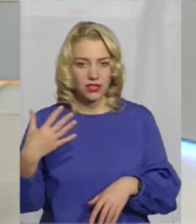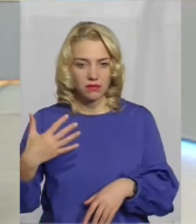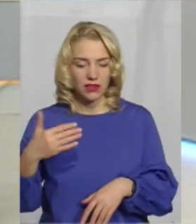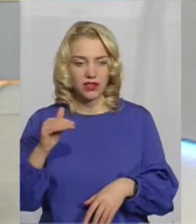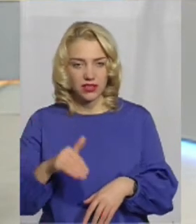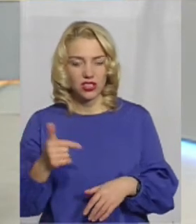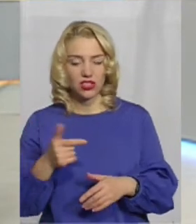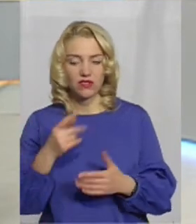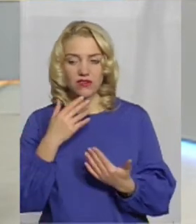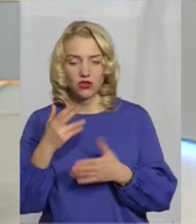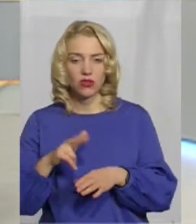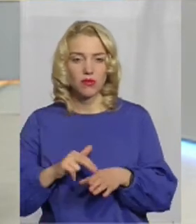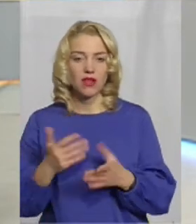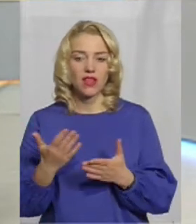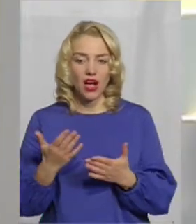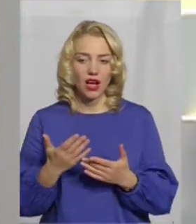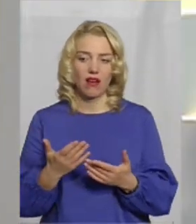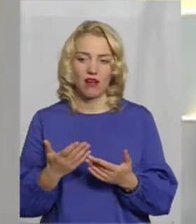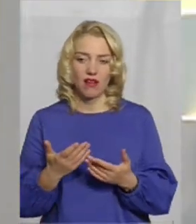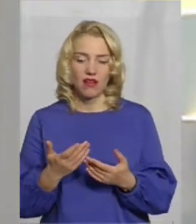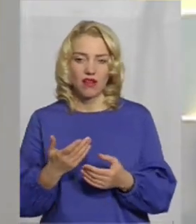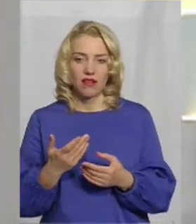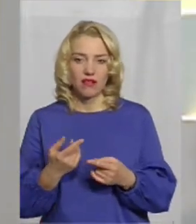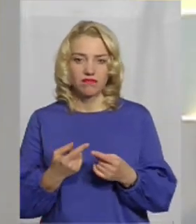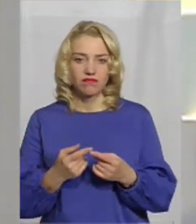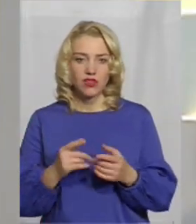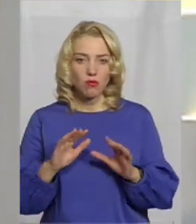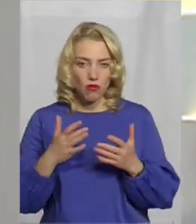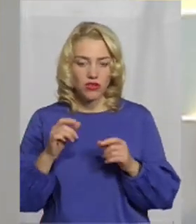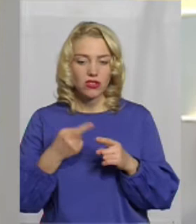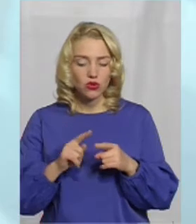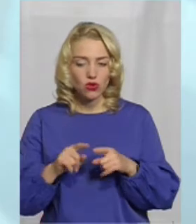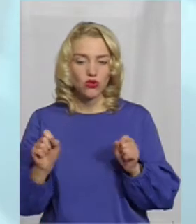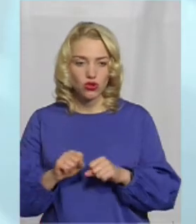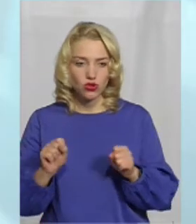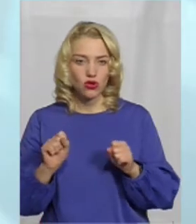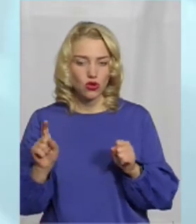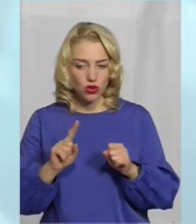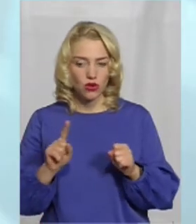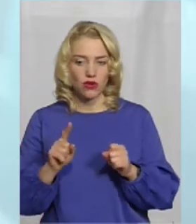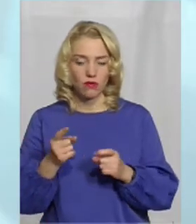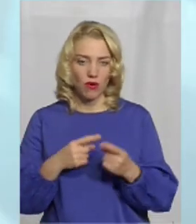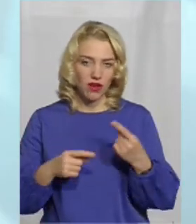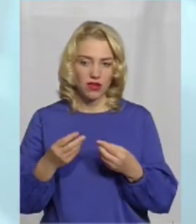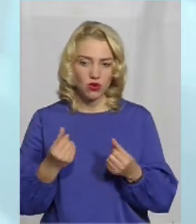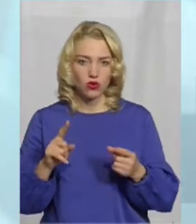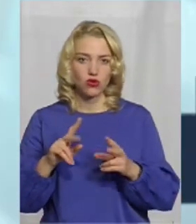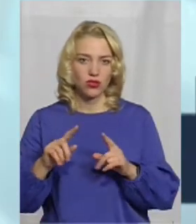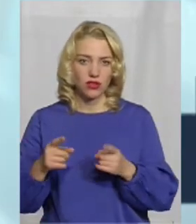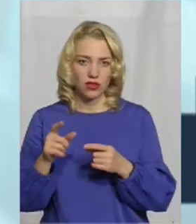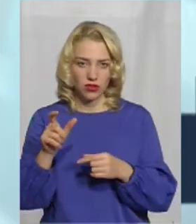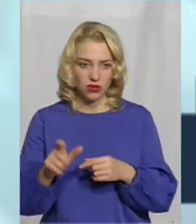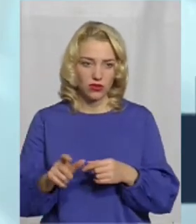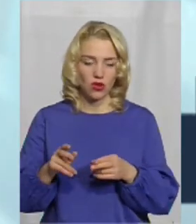яка вірогідність того, що злодія знайдуть, а гроші повернуться? Будемо сподіватися, звичайно, що і злодія